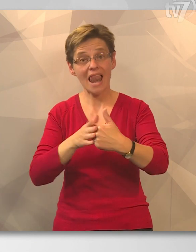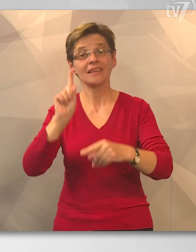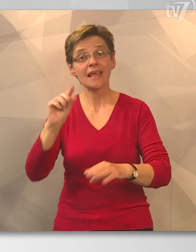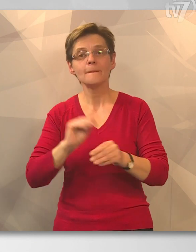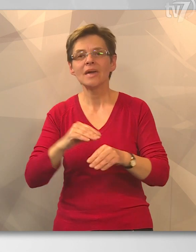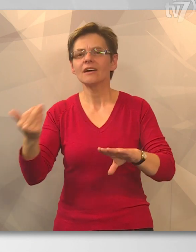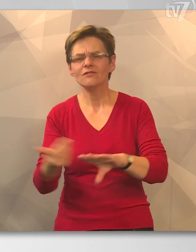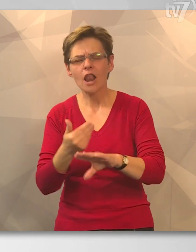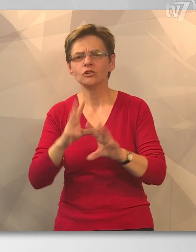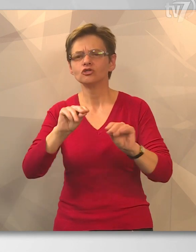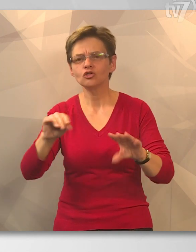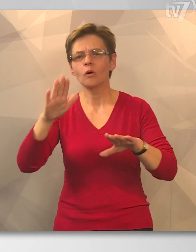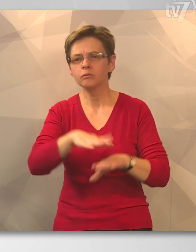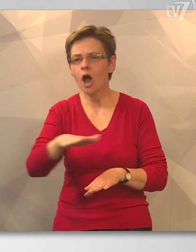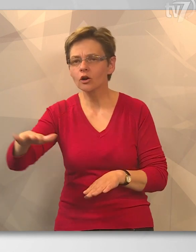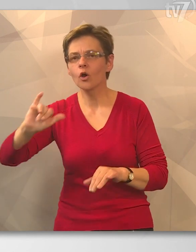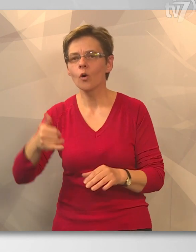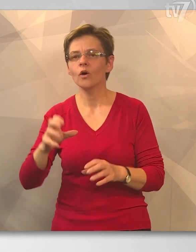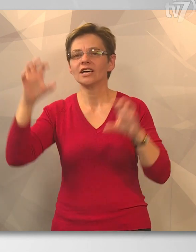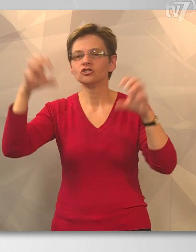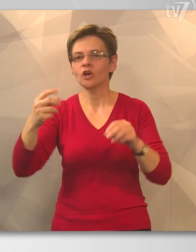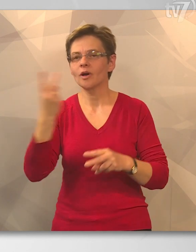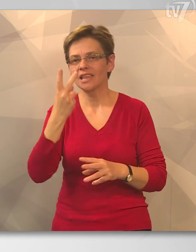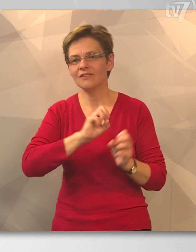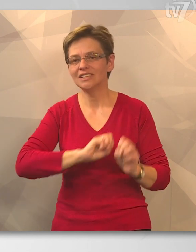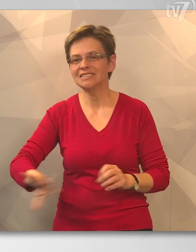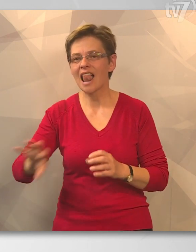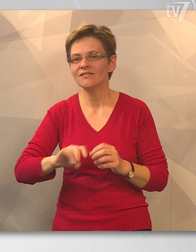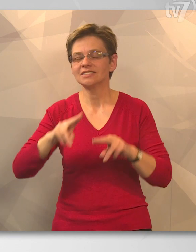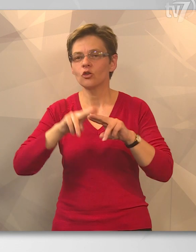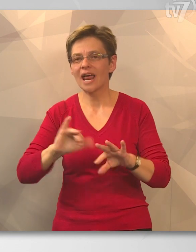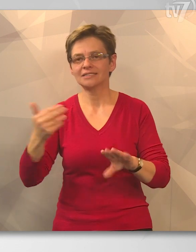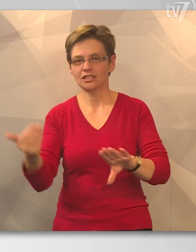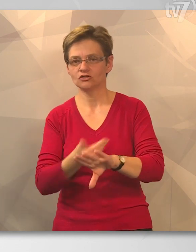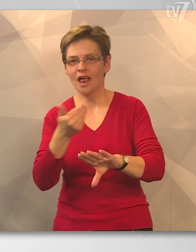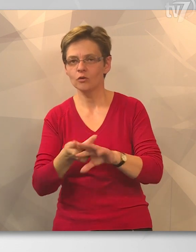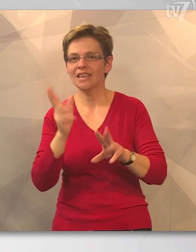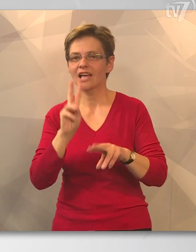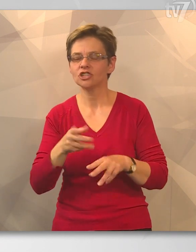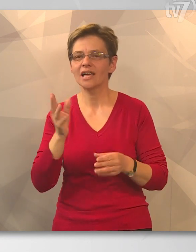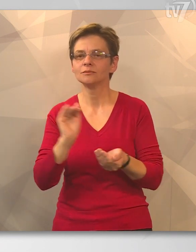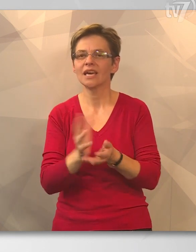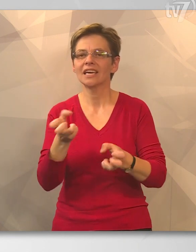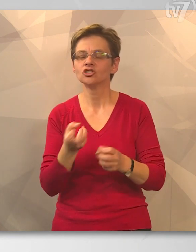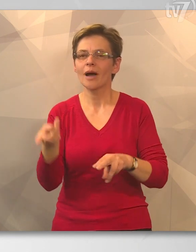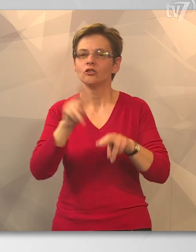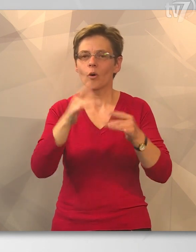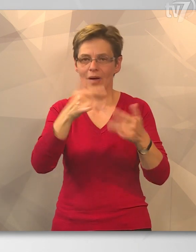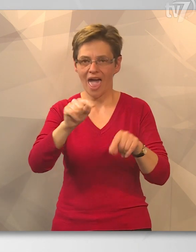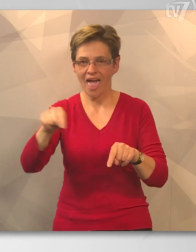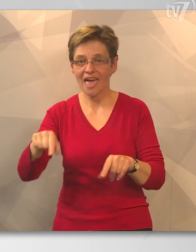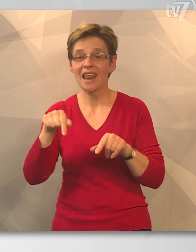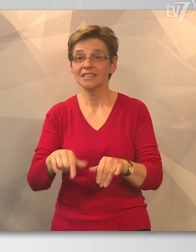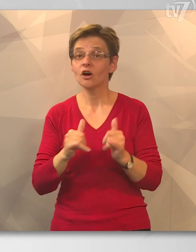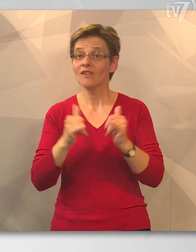mentén, de felújítanak több parkolót és rendezik a csapadékvízelvezető rendszert Békés Csaba több pontján. Többek közt